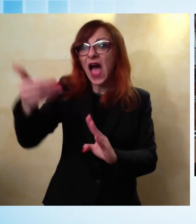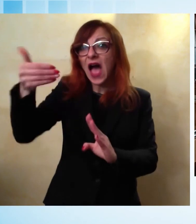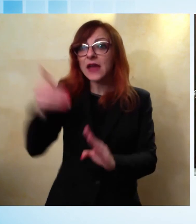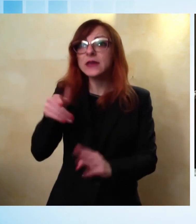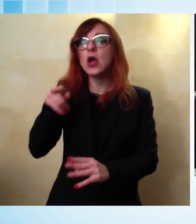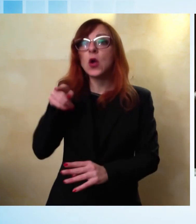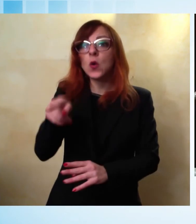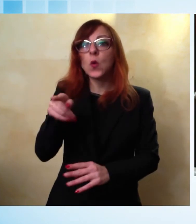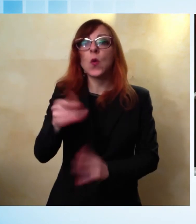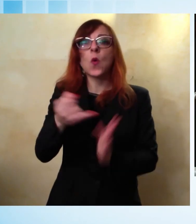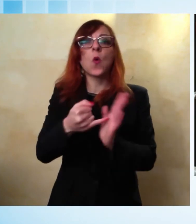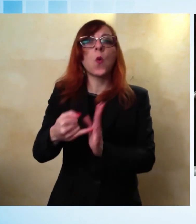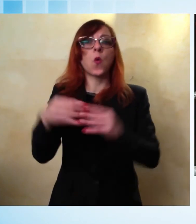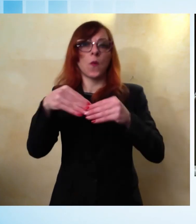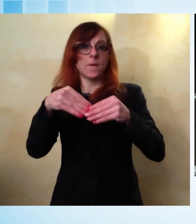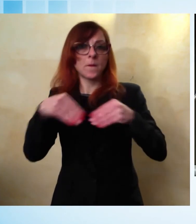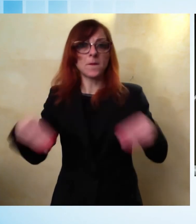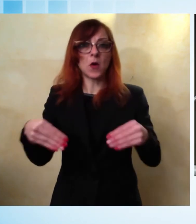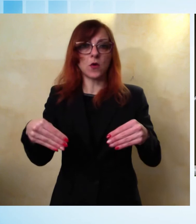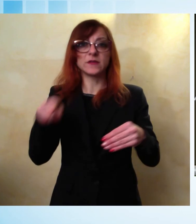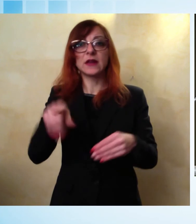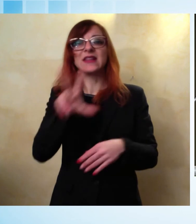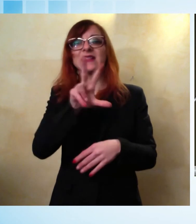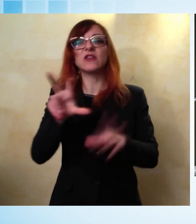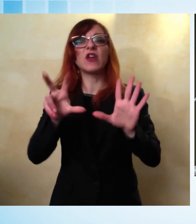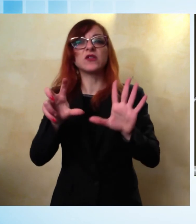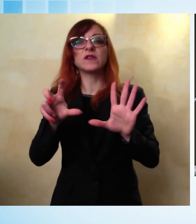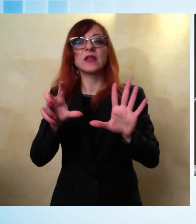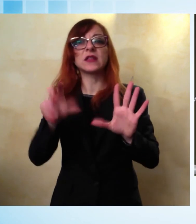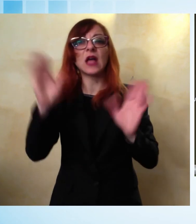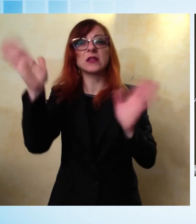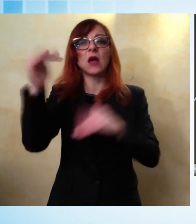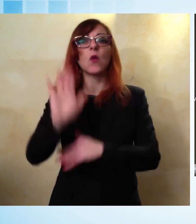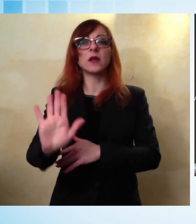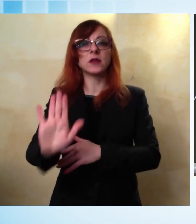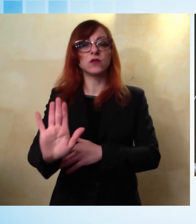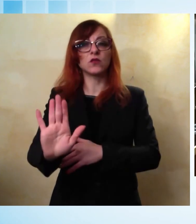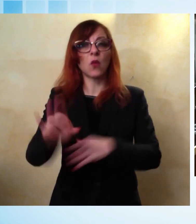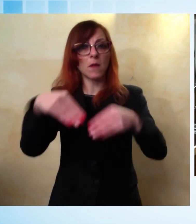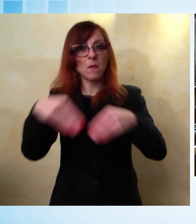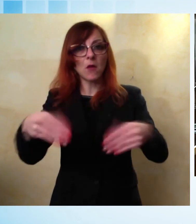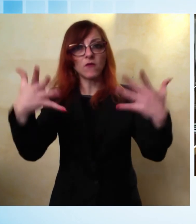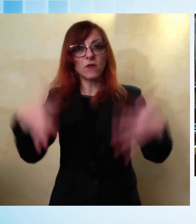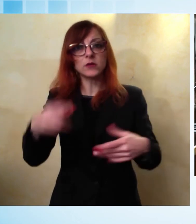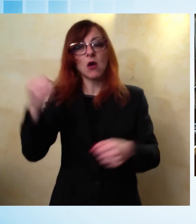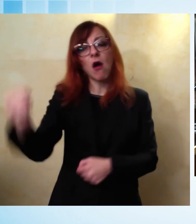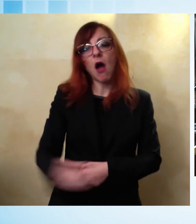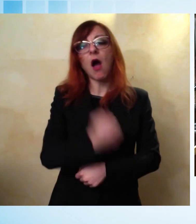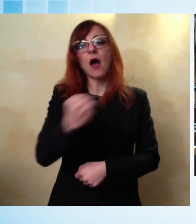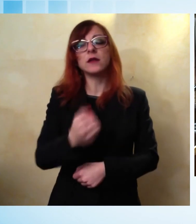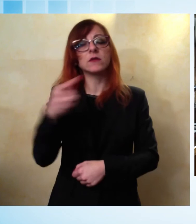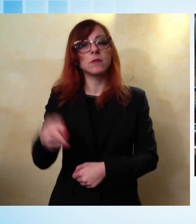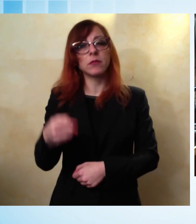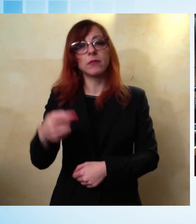furono mostrate oltre 370 sue opere, anniversario che sarà celebrato con una mostra allestita a Villa